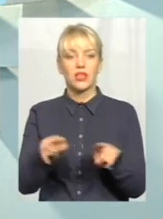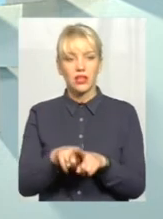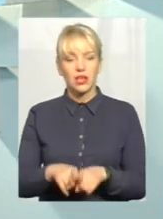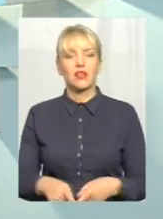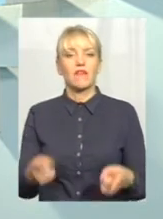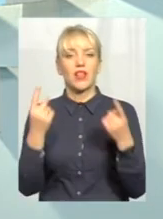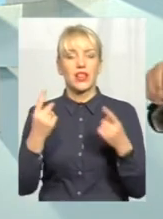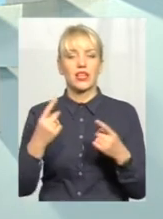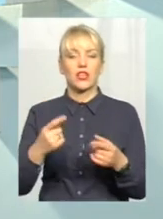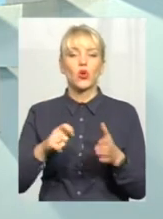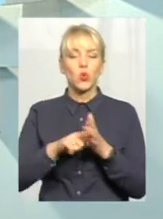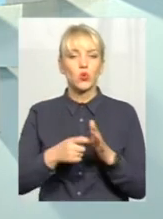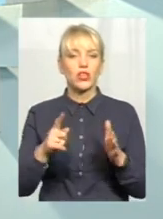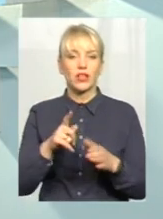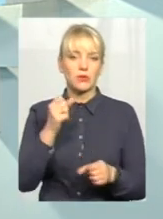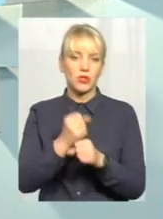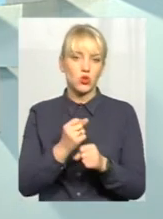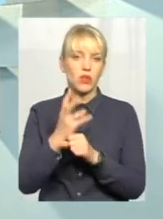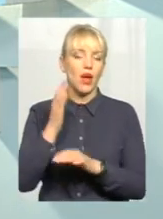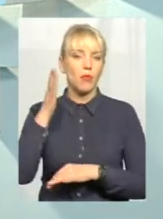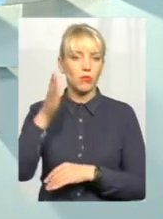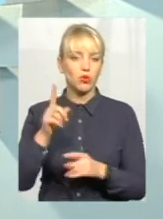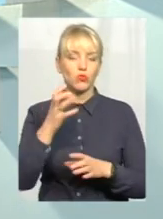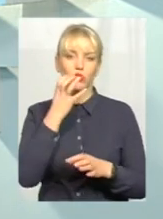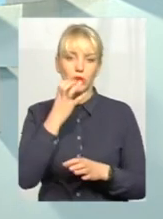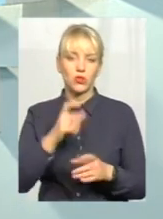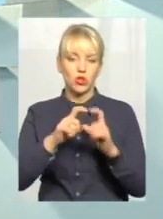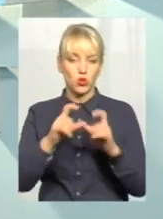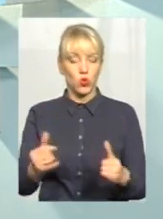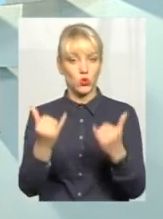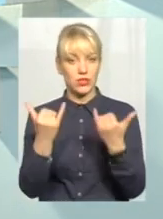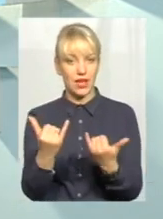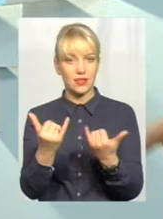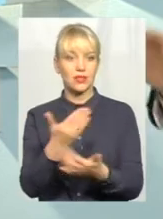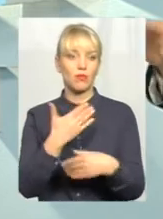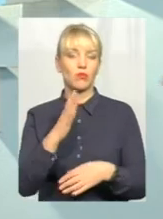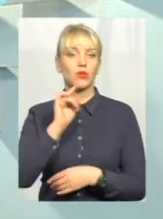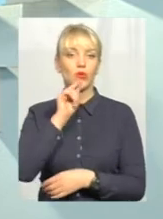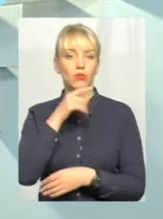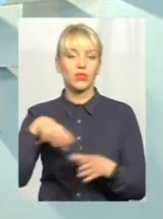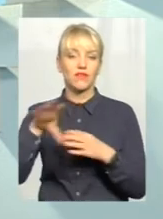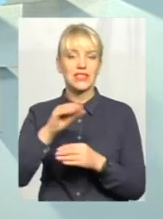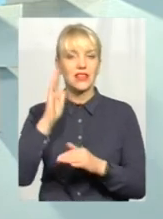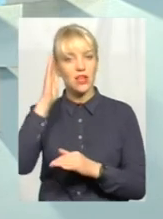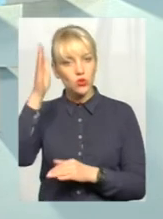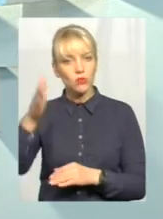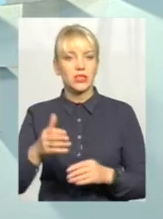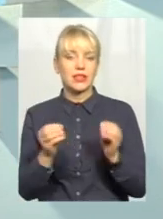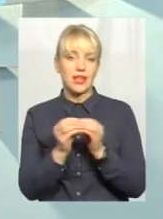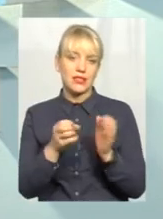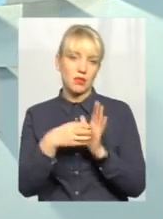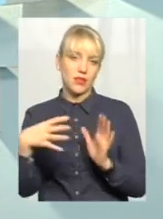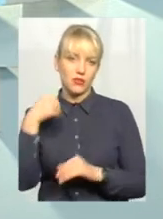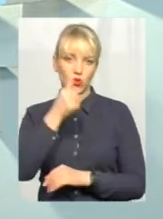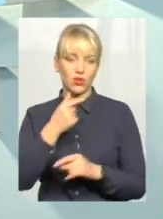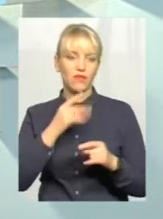великий ключ, який спрацює на майбутнє. Тому що утепливши школу зараз, ми будемо економити всі наступні умови 10-15 років на